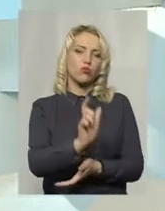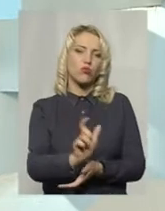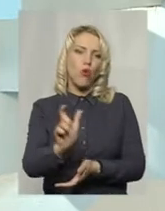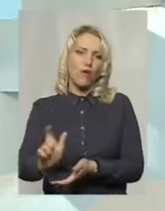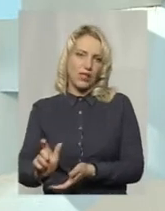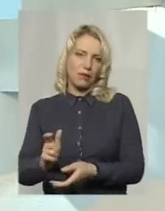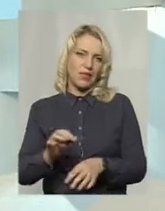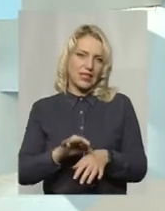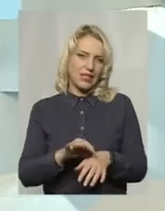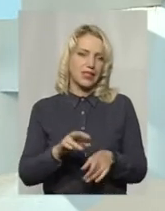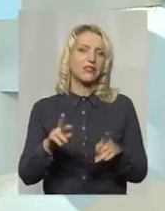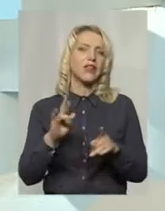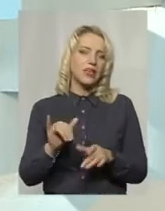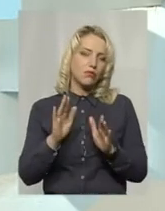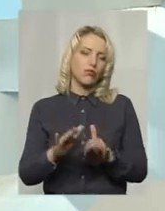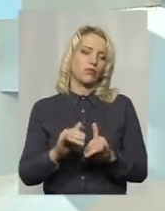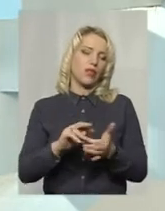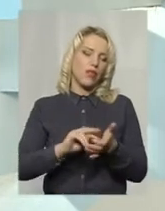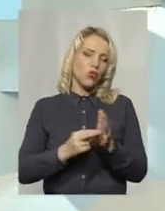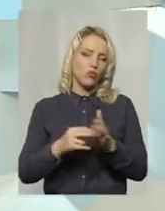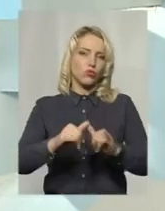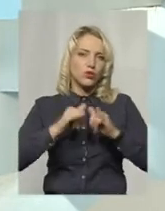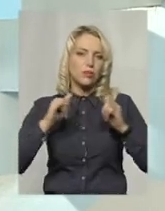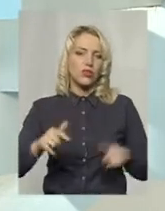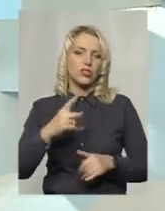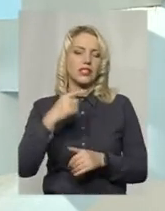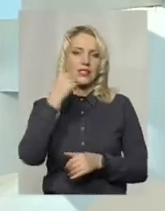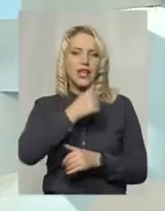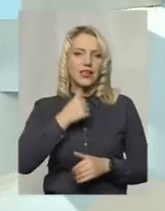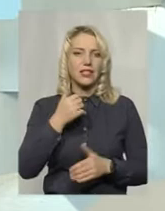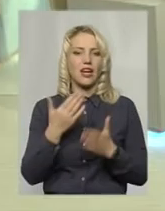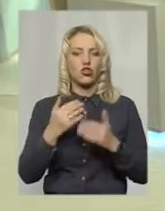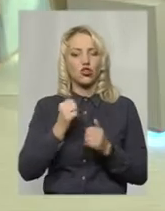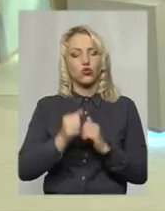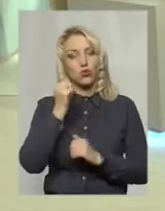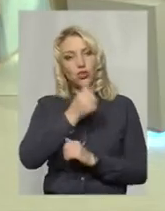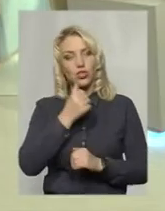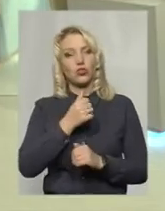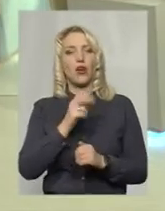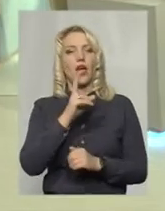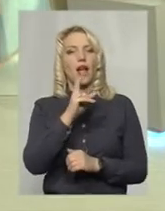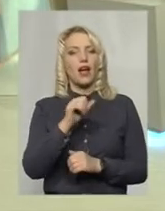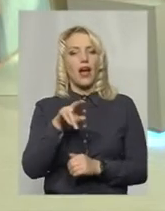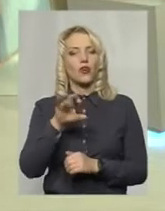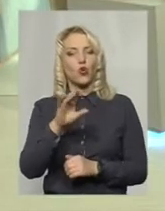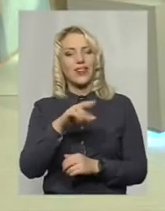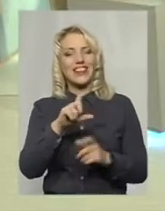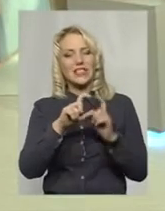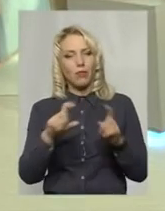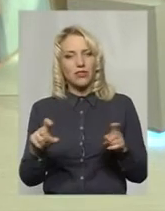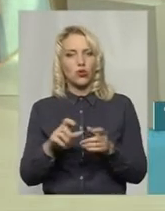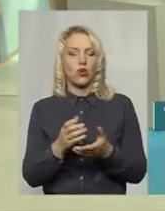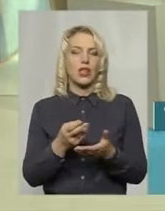пацієнтів ми плануємо збільшити за рік. Якщо щорічно кардіодиспенсер обслуговував